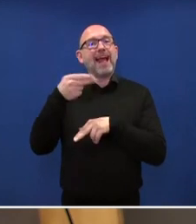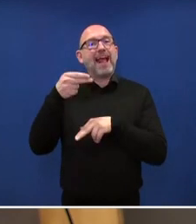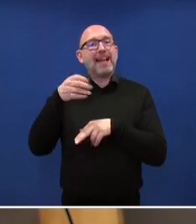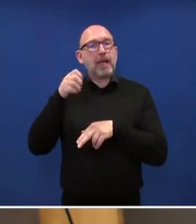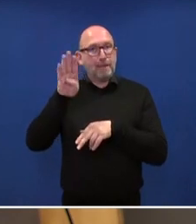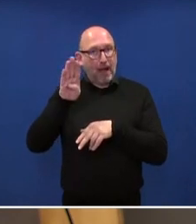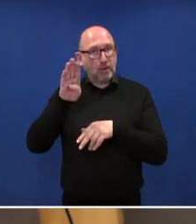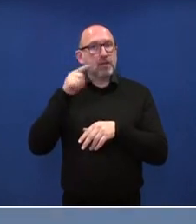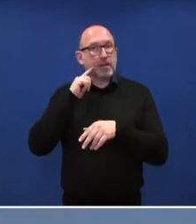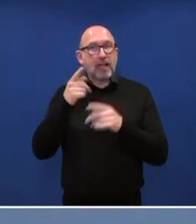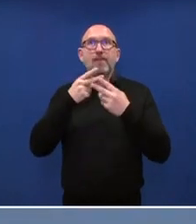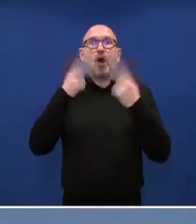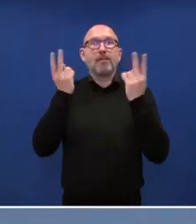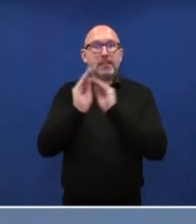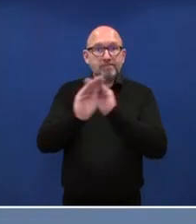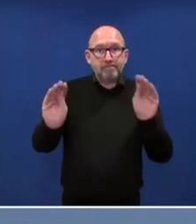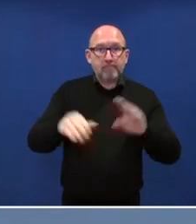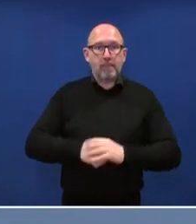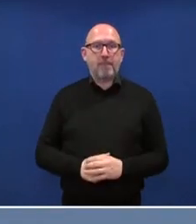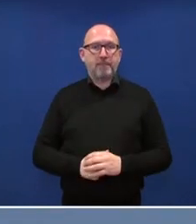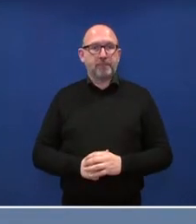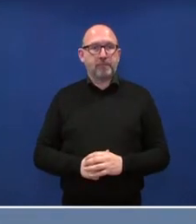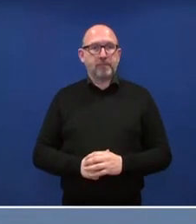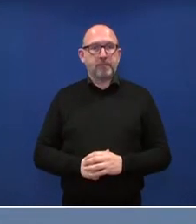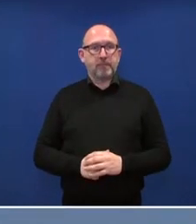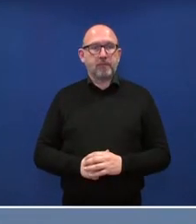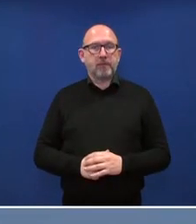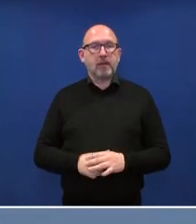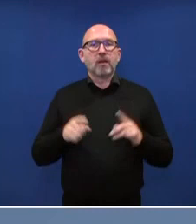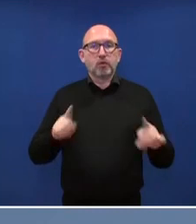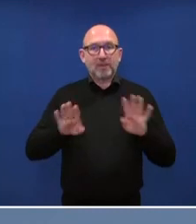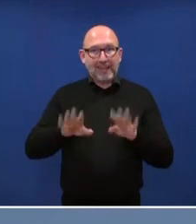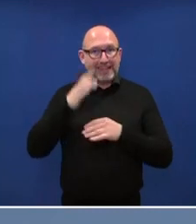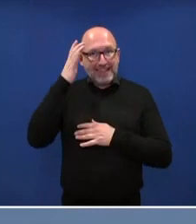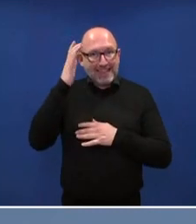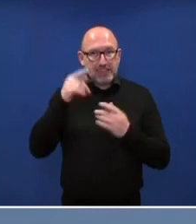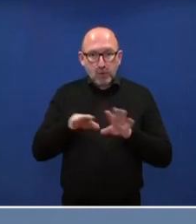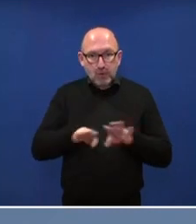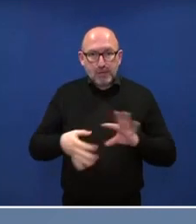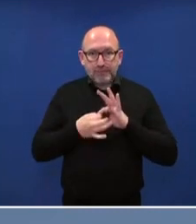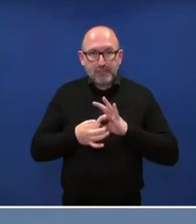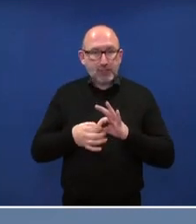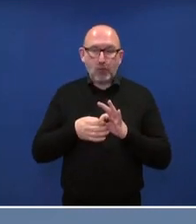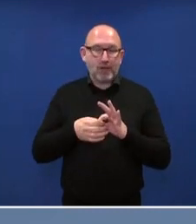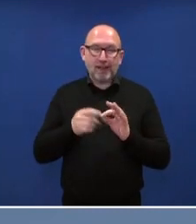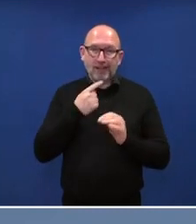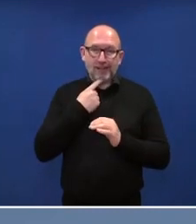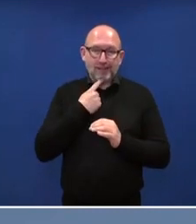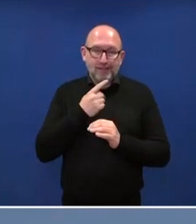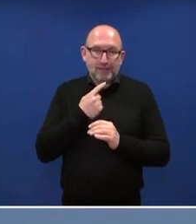widmen wird? Also ich würde die Ihrer Frage zugrunde liegende These schon so nicht teilen. Denn das Thema ist grundsätzlich eines, das